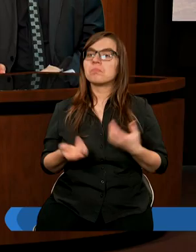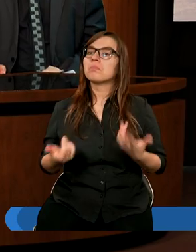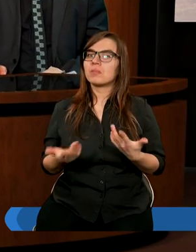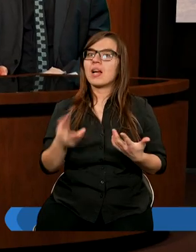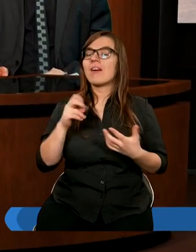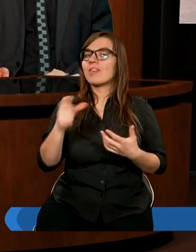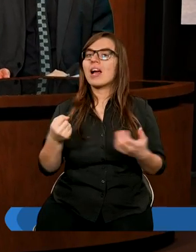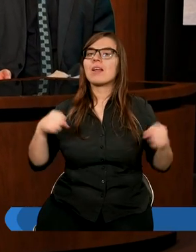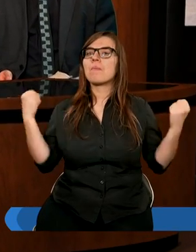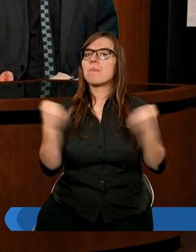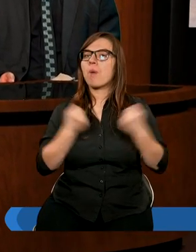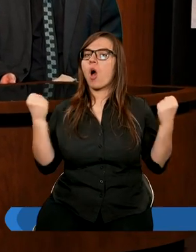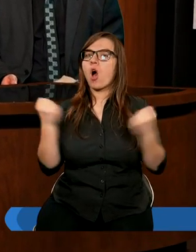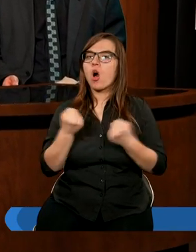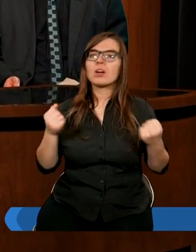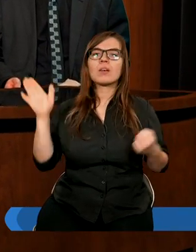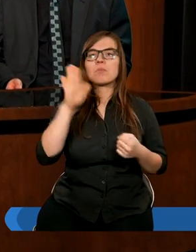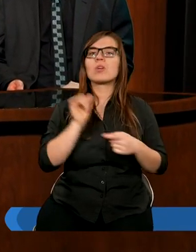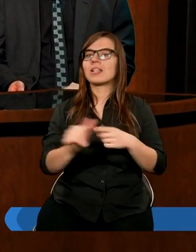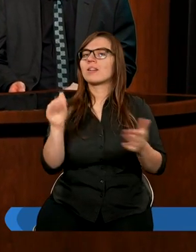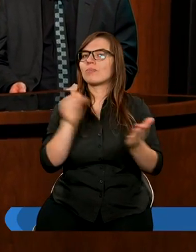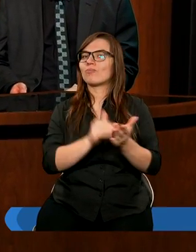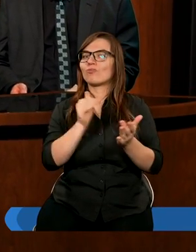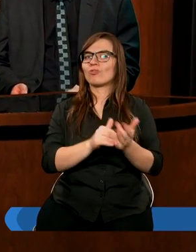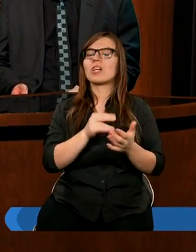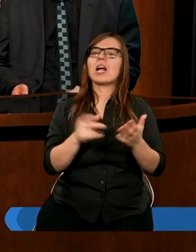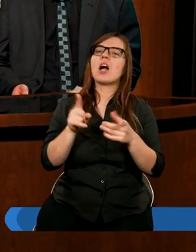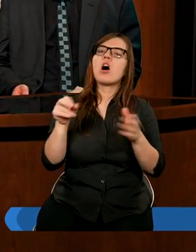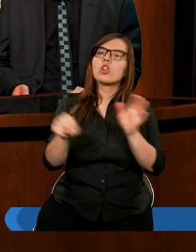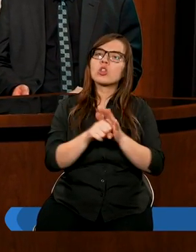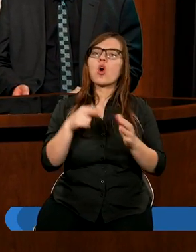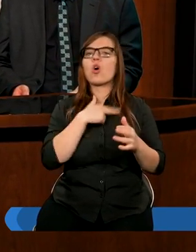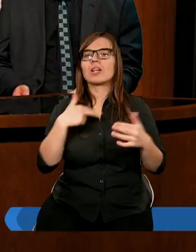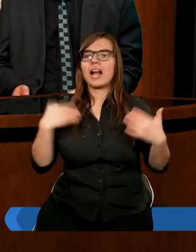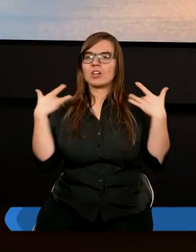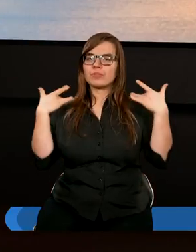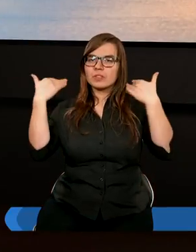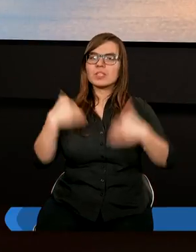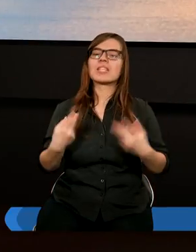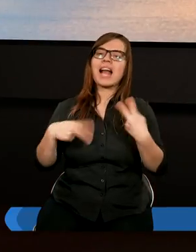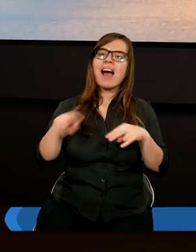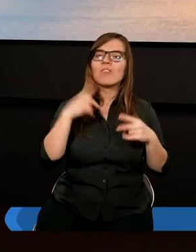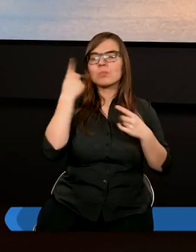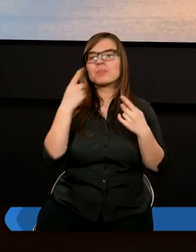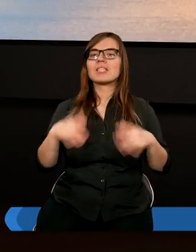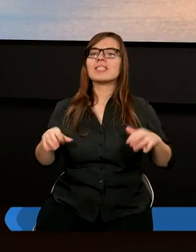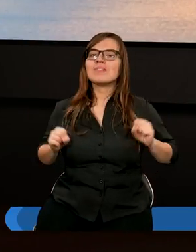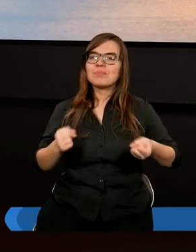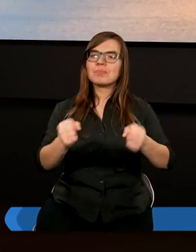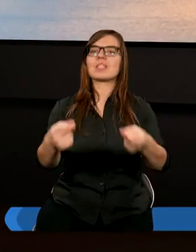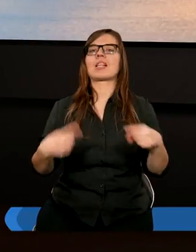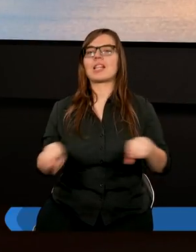A więc moc Boża jest potrzebna. Nasze nawrócenie, działanie Boże, ale nasza determinacja